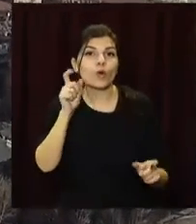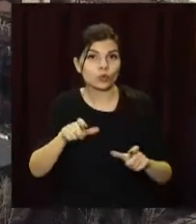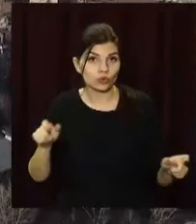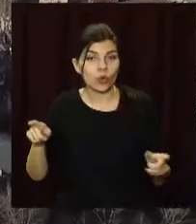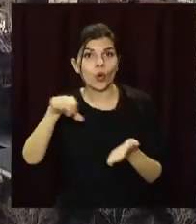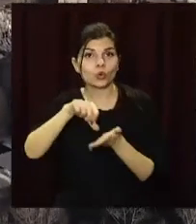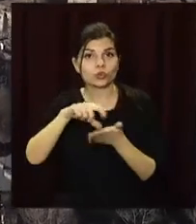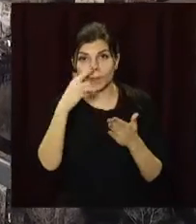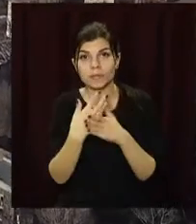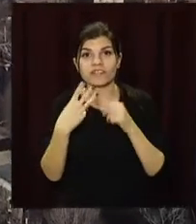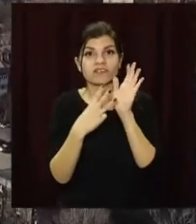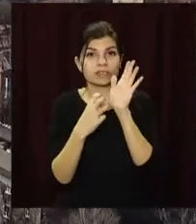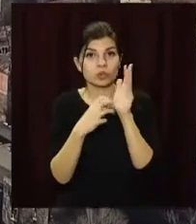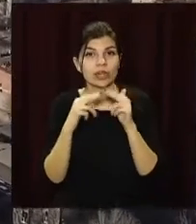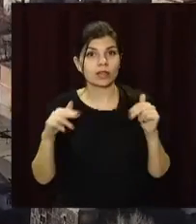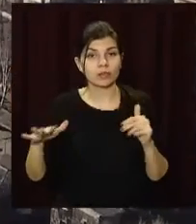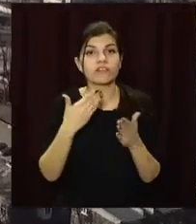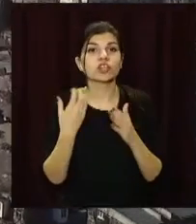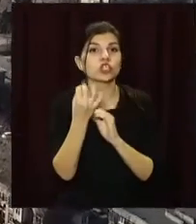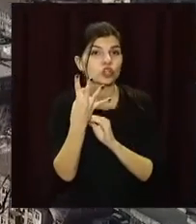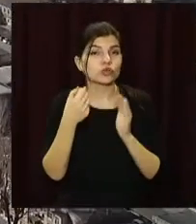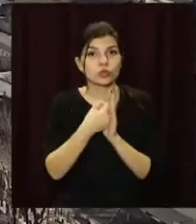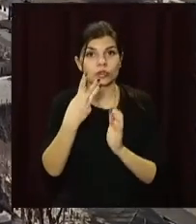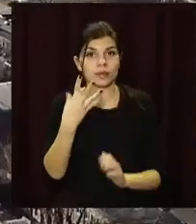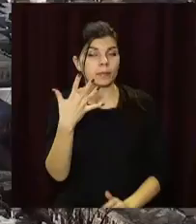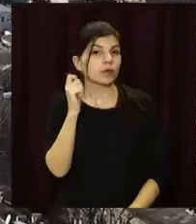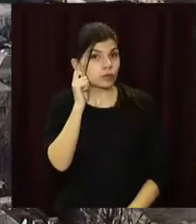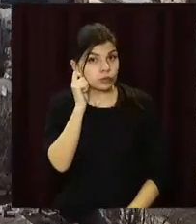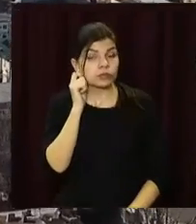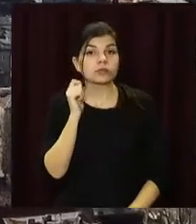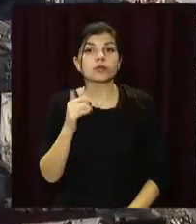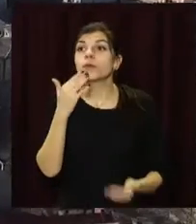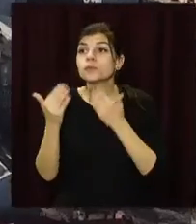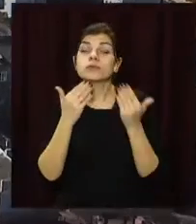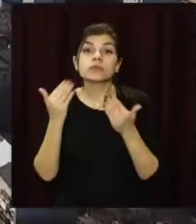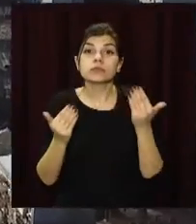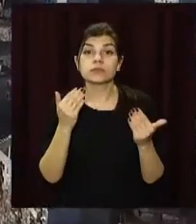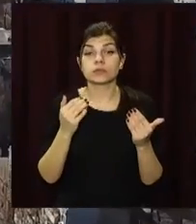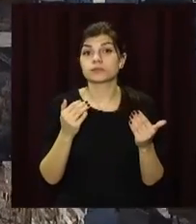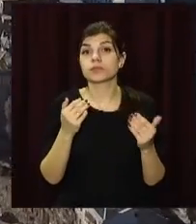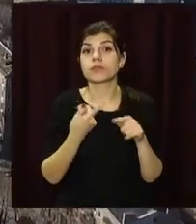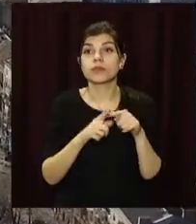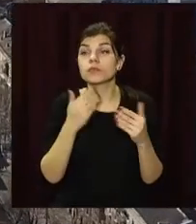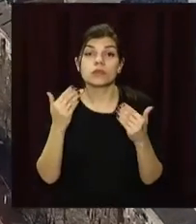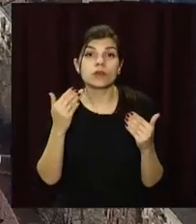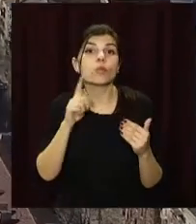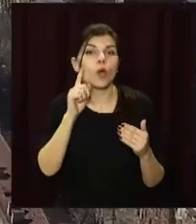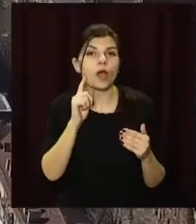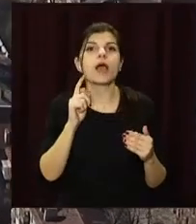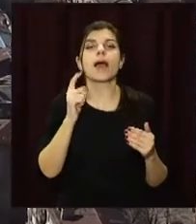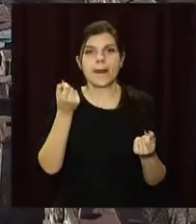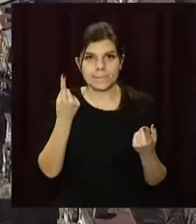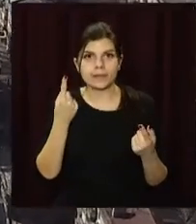Участь у ньому взяли понад 800 дніпрян від 14 до 35 років. Опитування – один з інструментів, який допомагає молоді